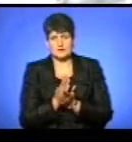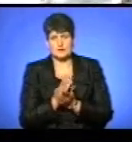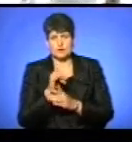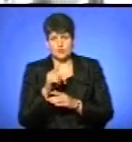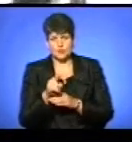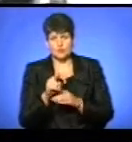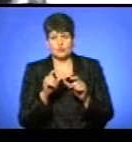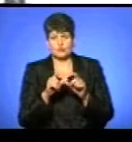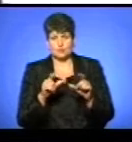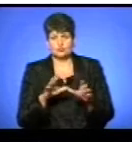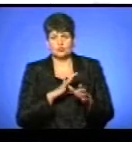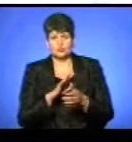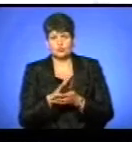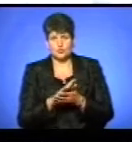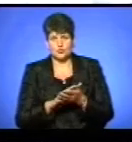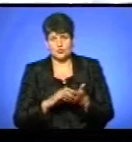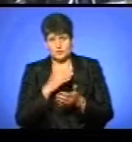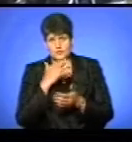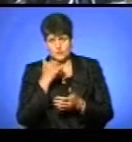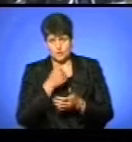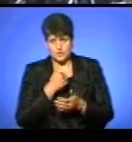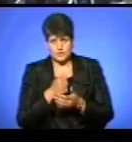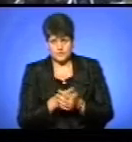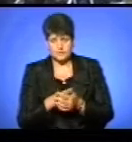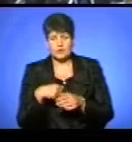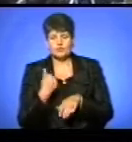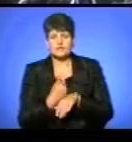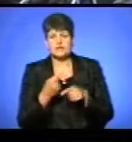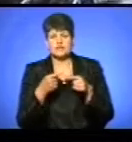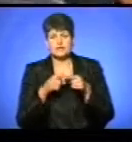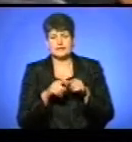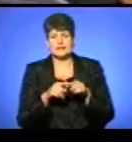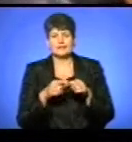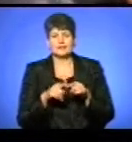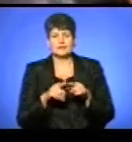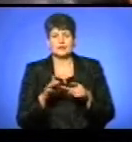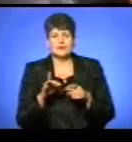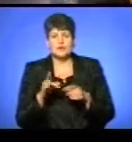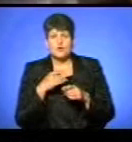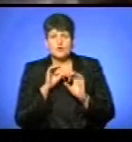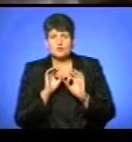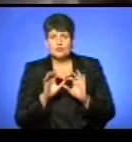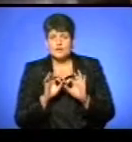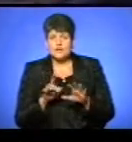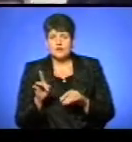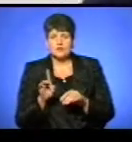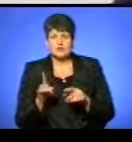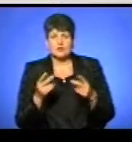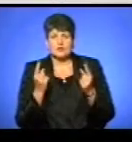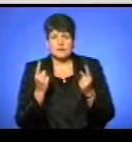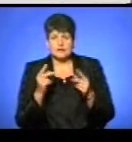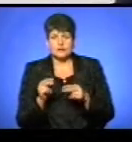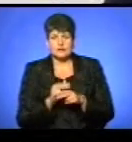споруди було продовжено на багато років. Головний інженер «Технобудцентру» Петро Непіп розповідає, капітально